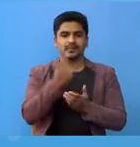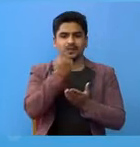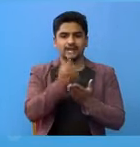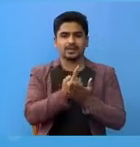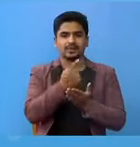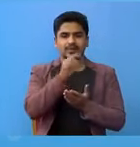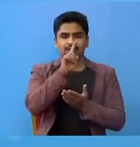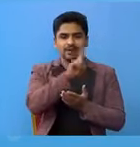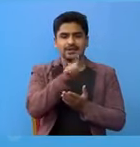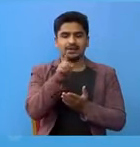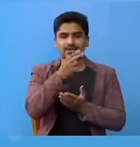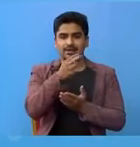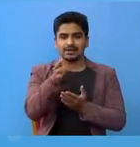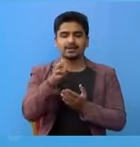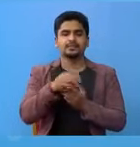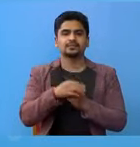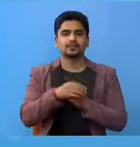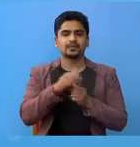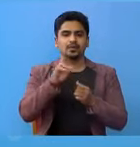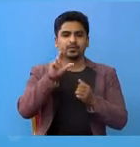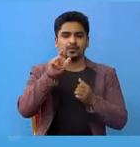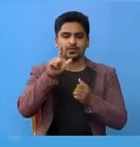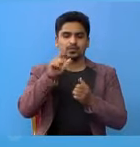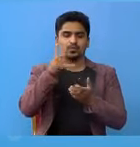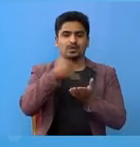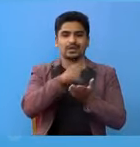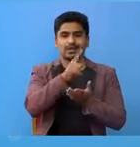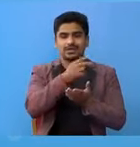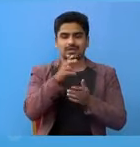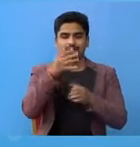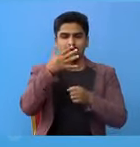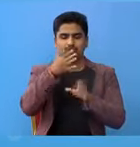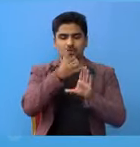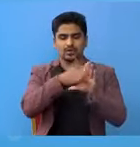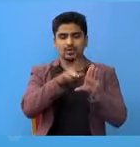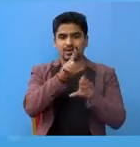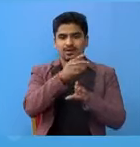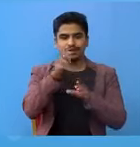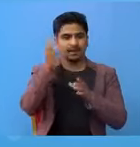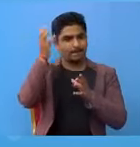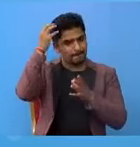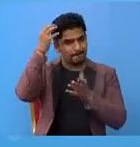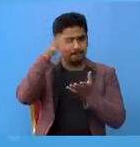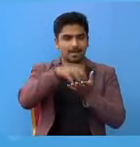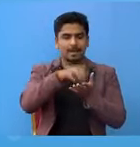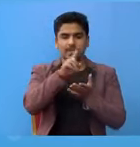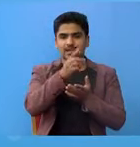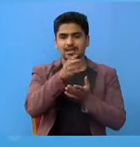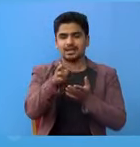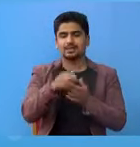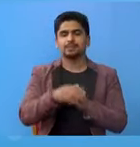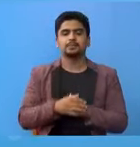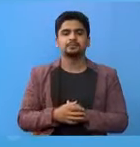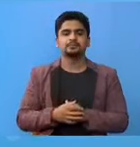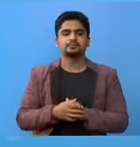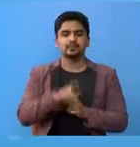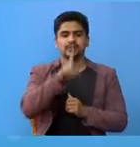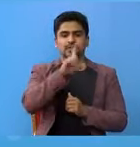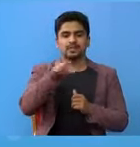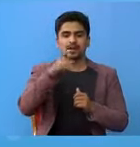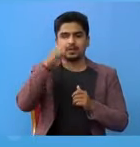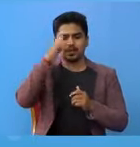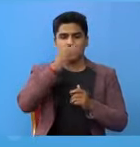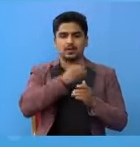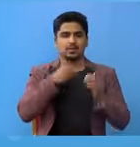काफान्डु का एगार जना, खोटांका एक जना, ललितपुर का एक जना रपालपा का एक जना उन्होंचा। नेपाल